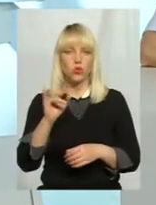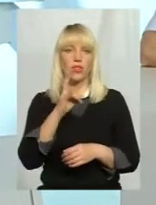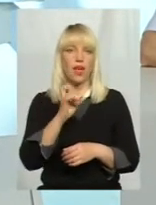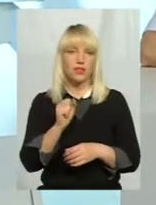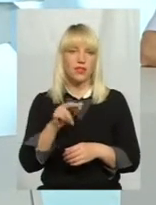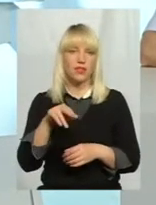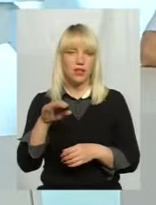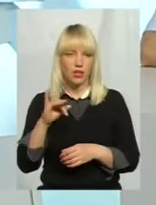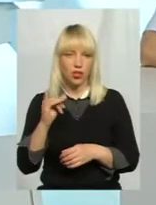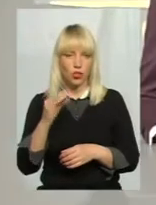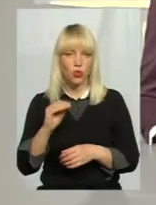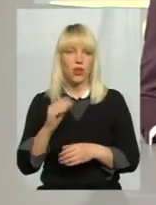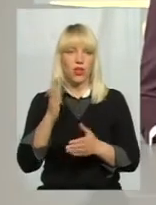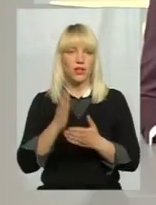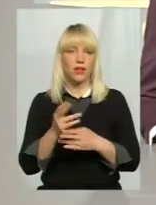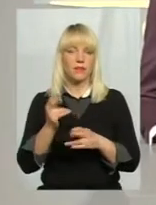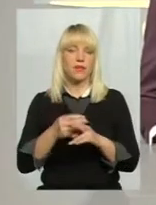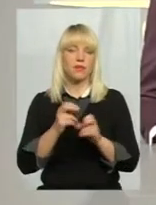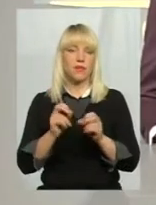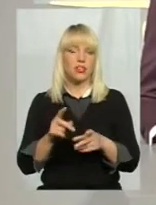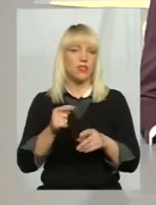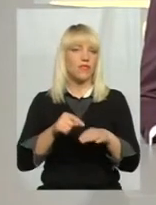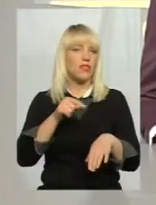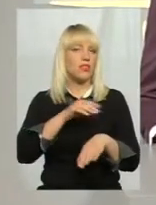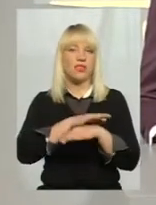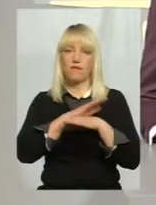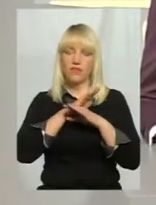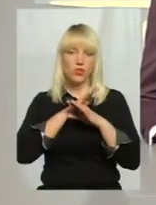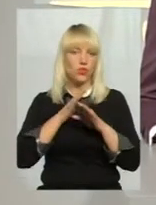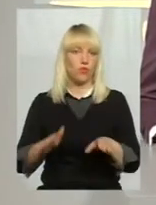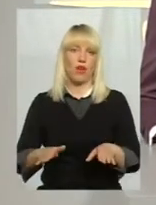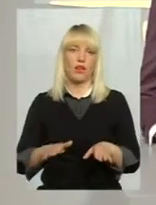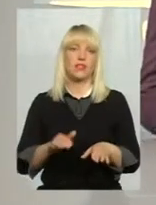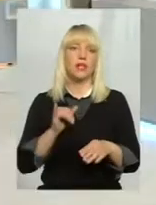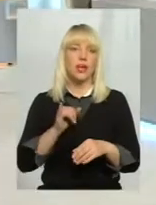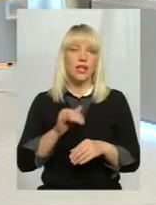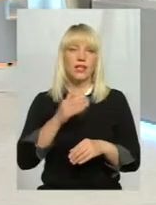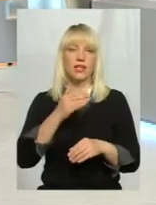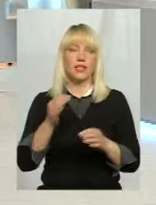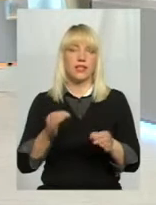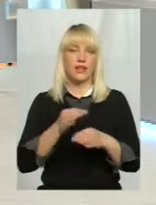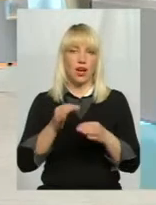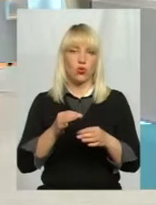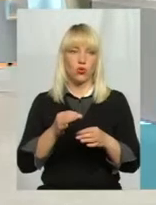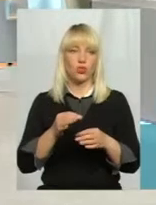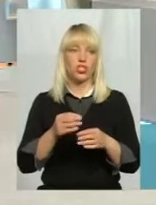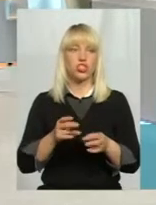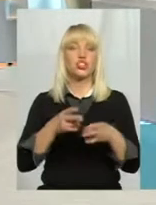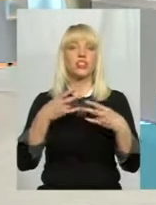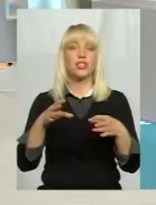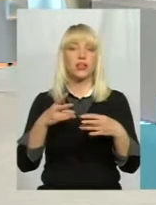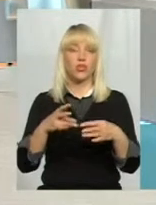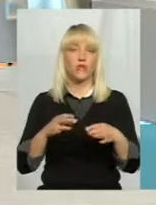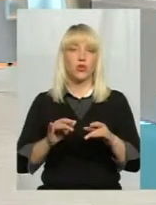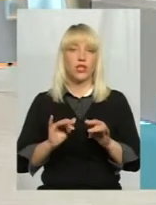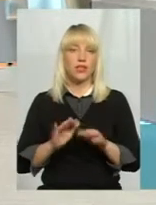є абсолютно небезпечною, вона не відчувається і ніякого, значить, шкідливої дії для